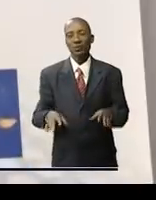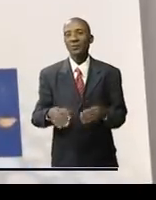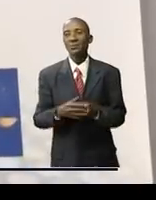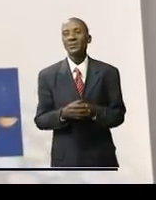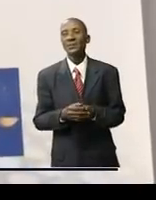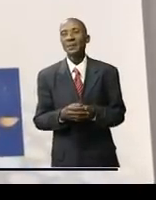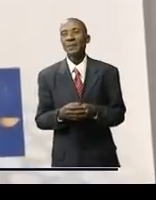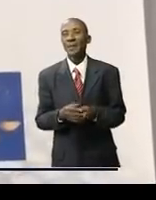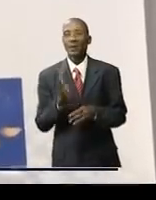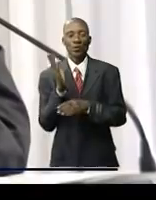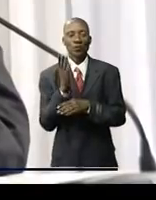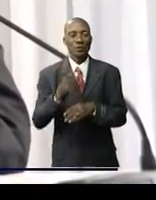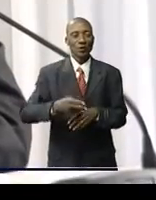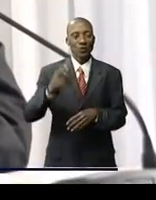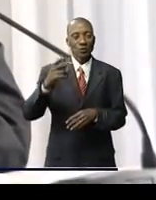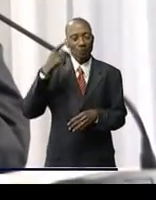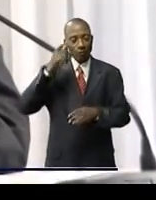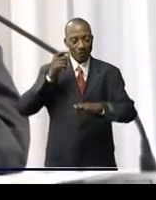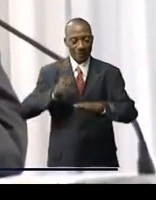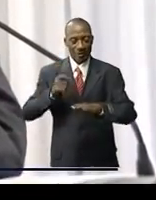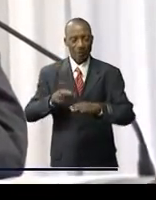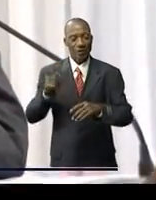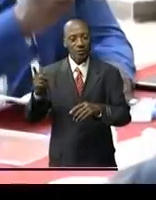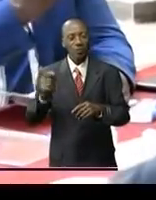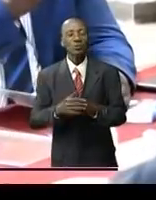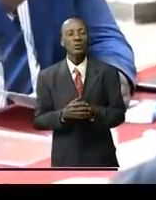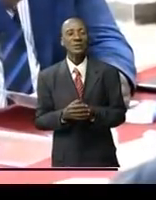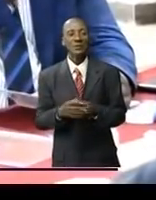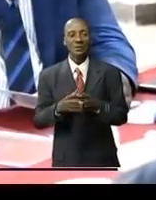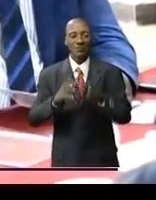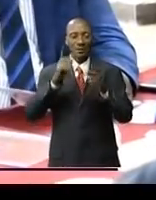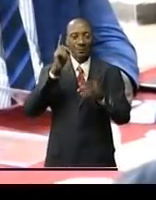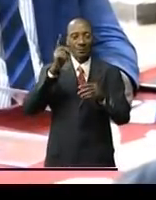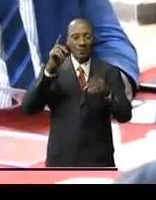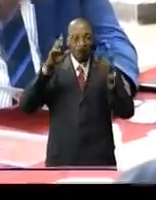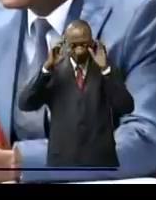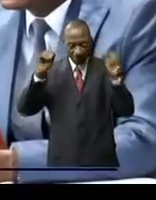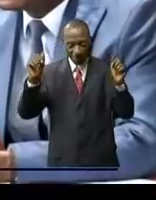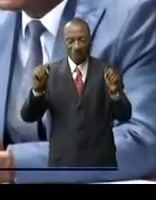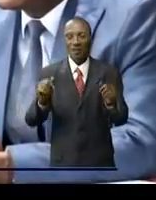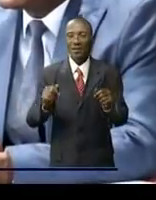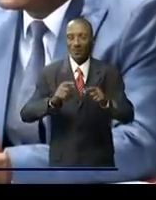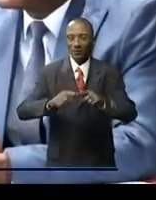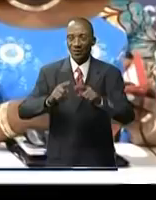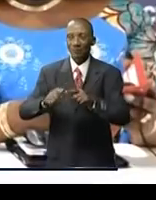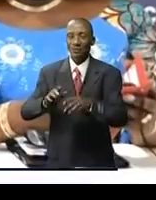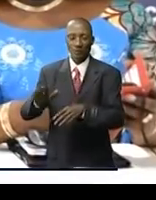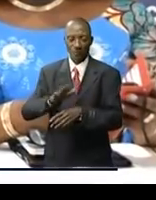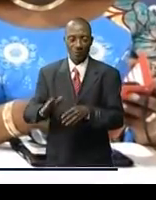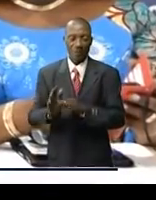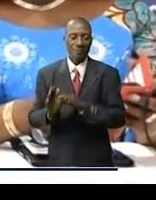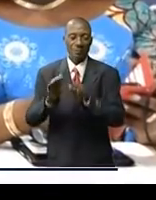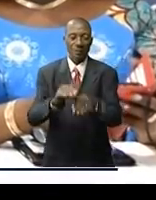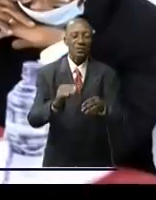magistrature a convié les procureurs généraux ainsi que le premier président des différents ressorts du pays à réfléchir autour des